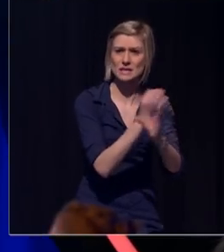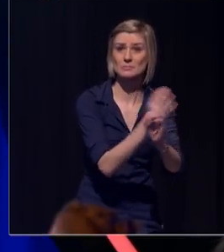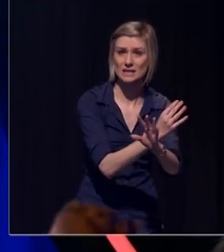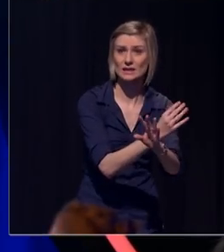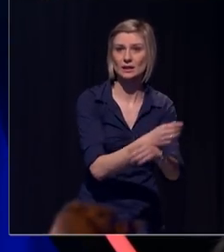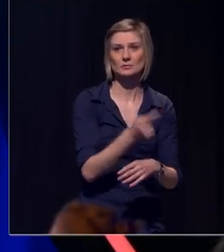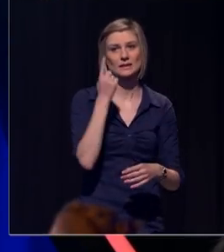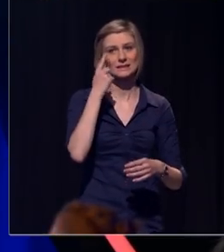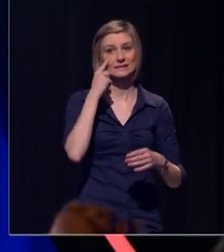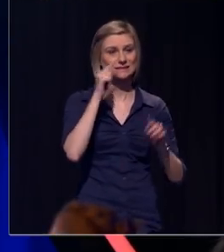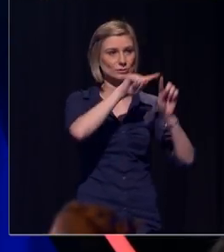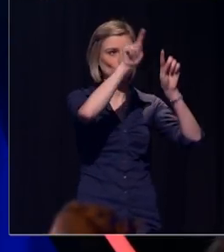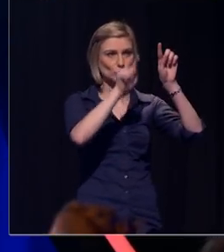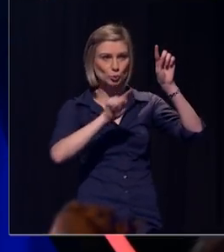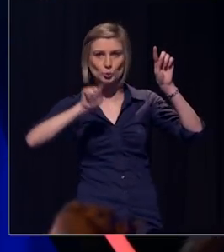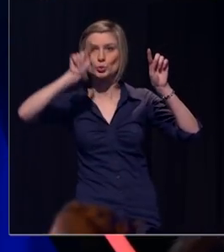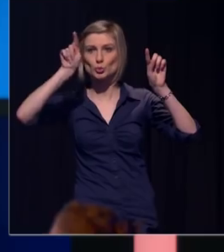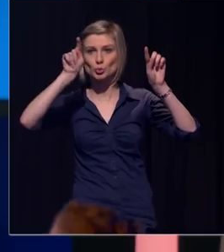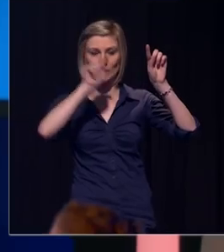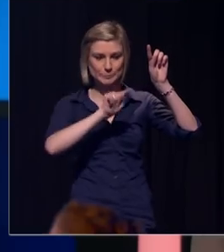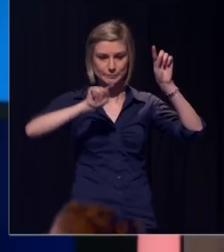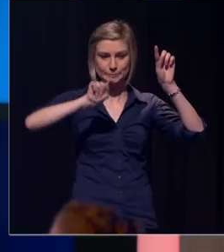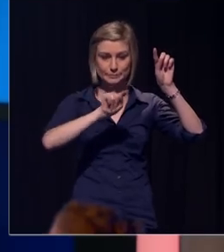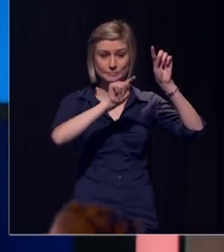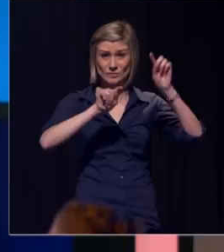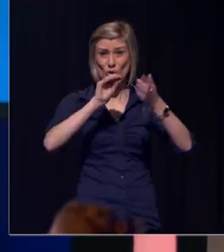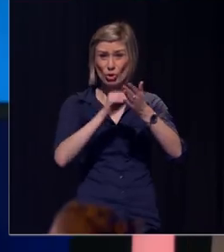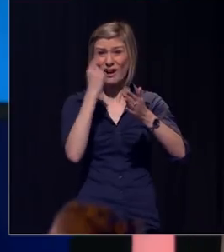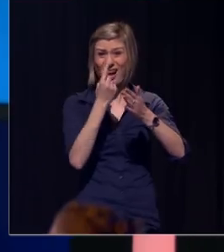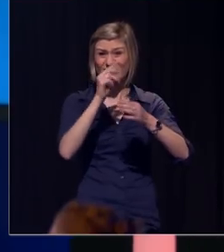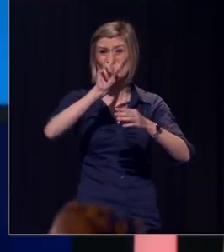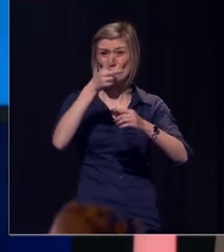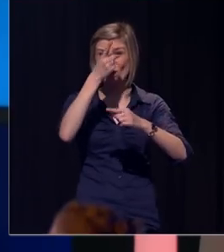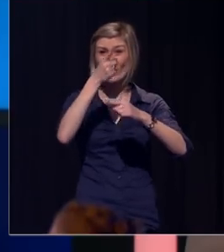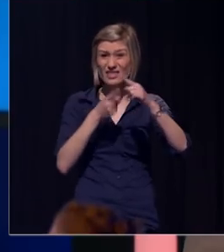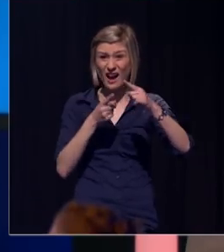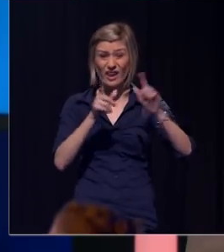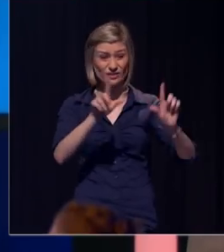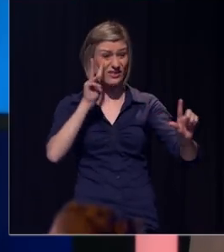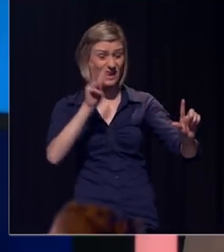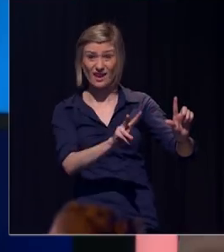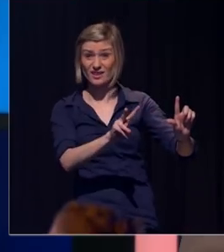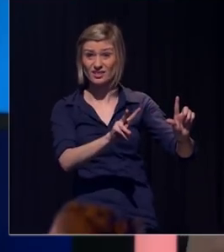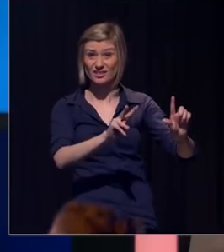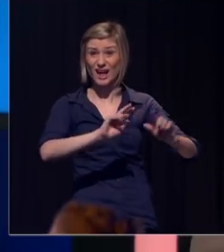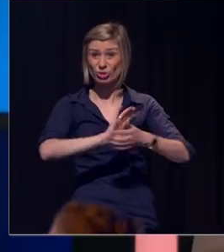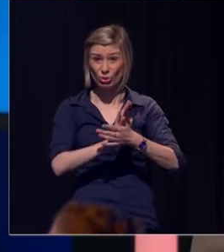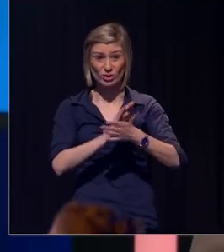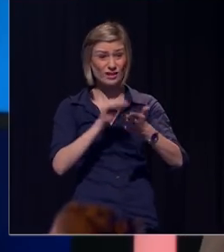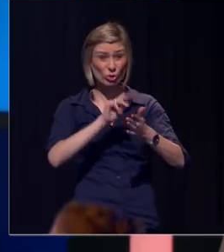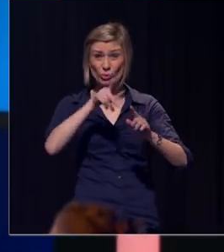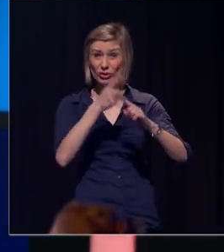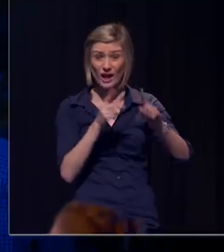ons dieptepunt, daarin slagen we er toch nog in om twee uur en een half per dag televisie kijken te proppen. Ik vind dat straf.